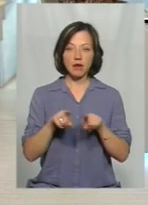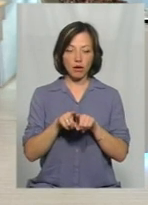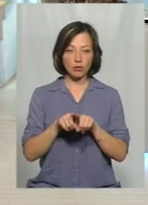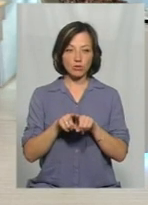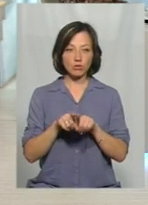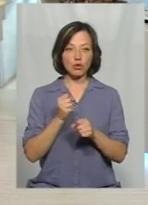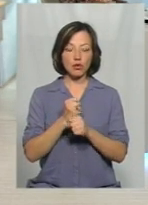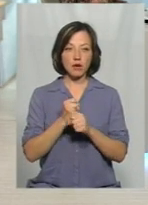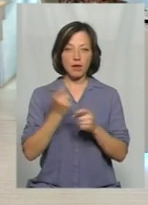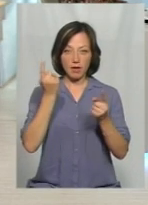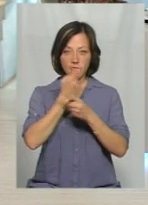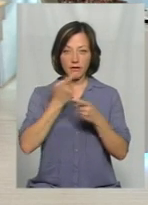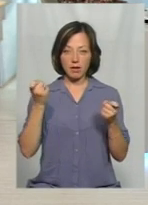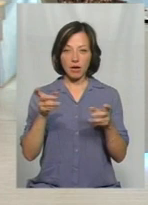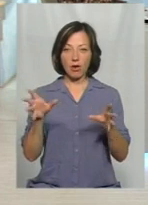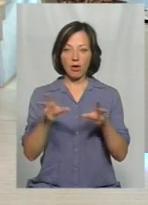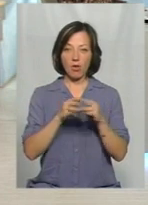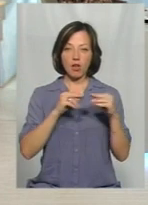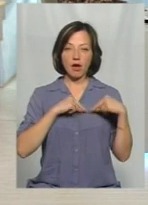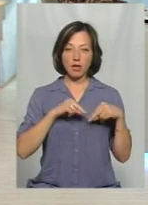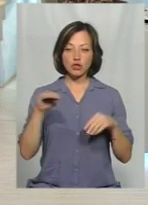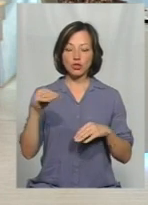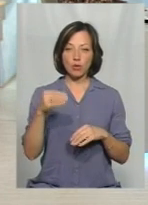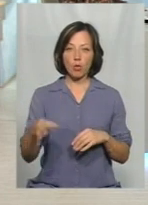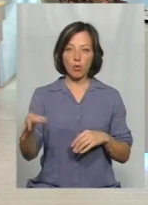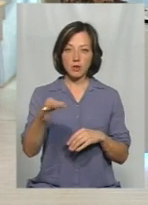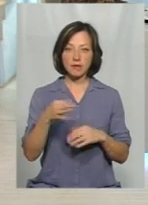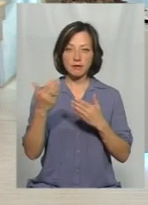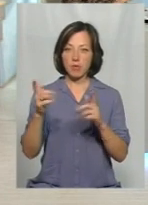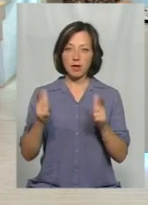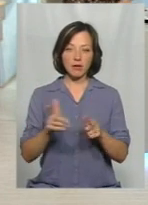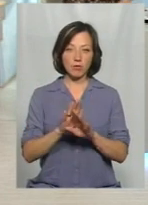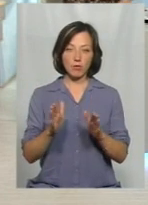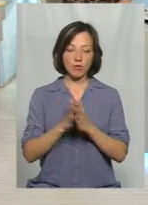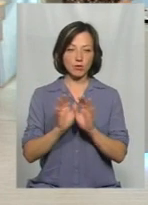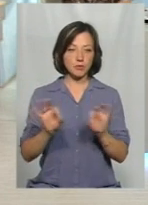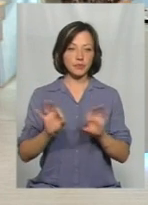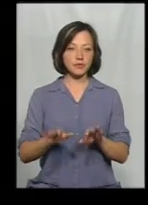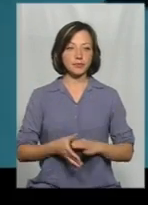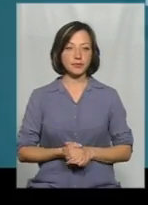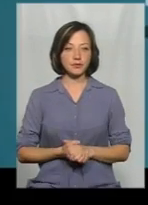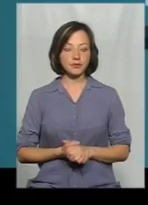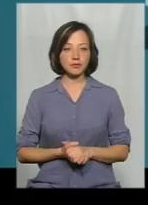робили ефір, і колеги з Житомирської області з вами не погодяться, прошу пряму мову.